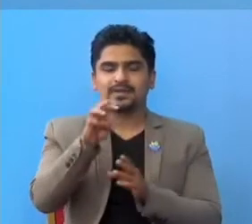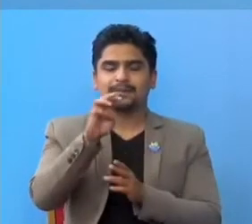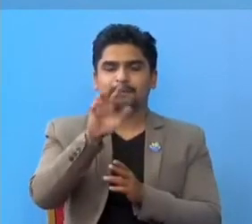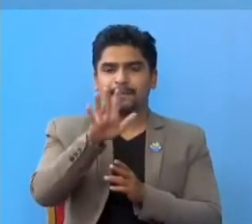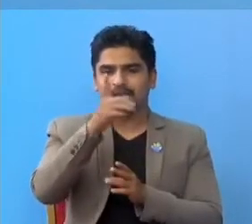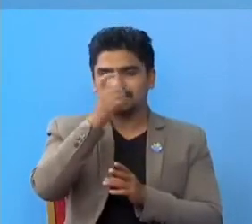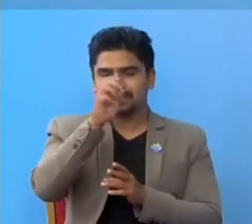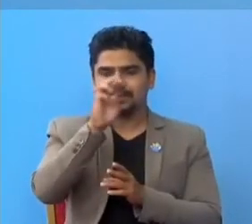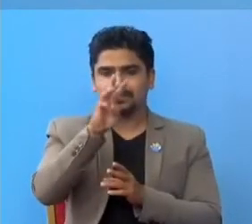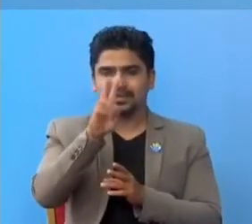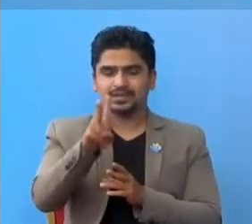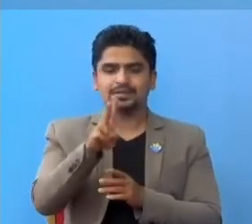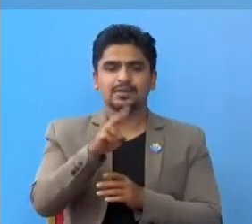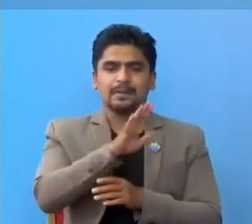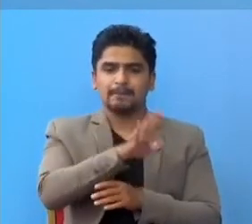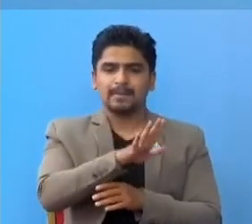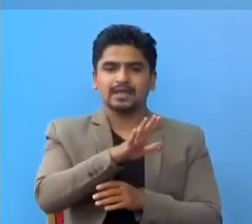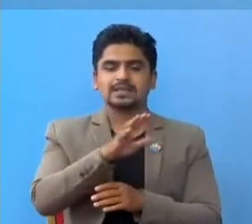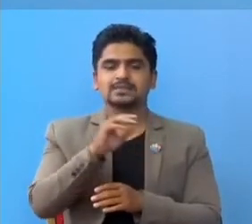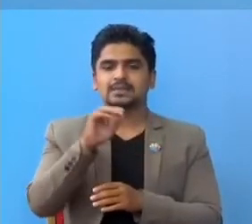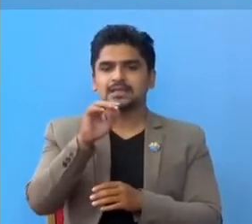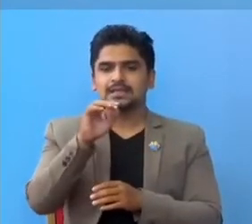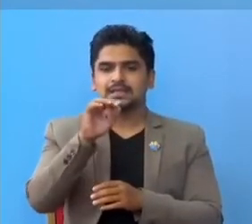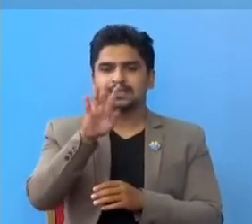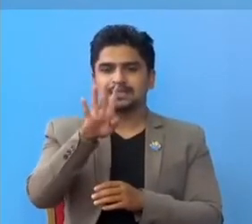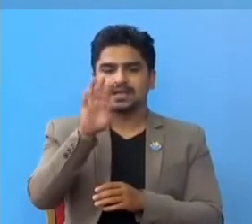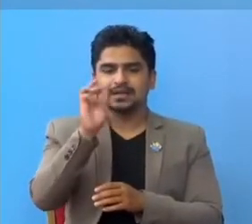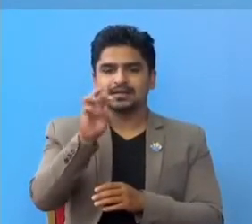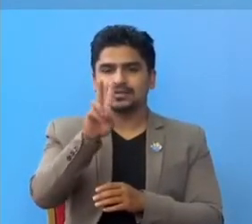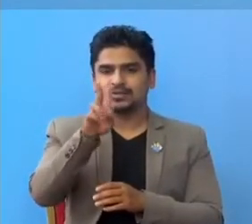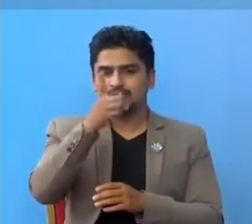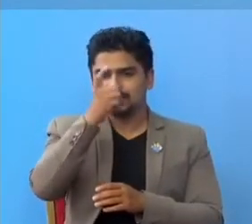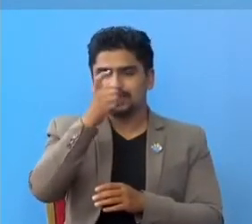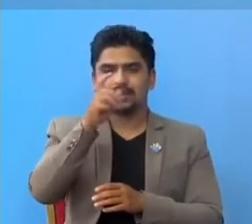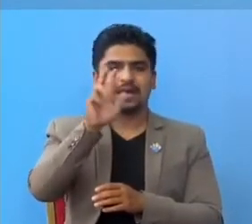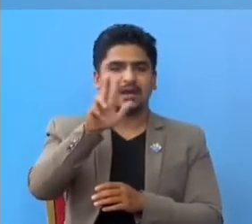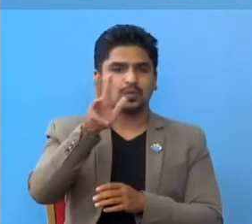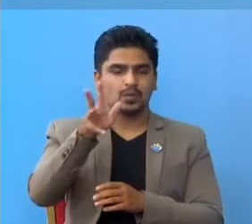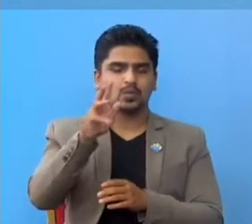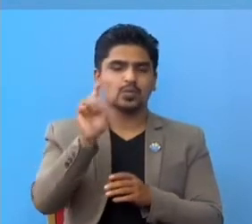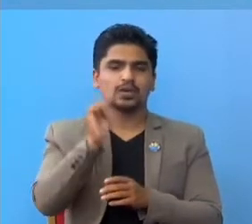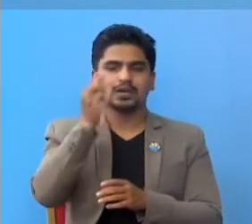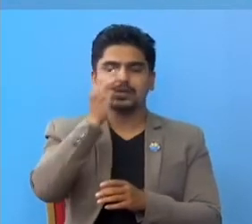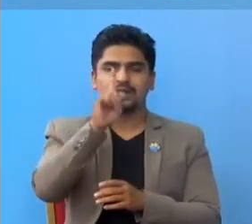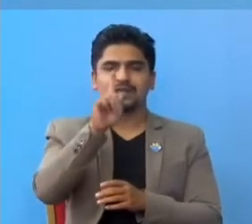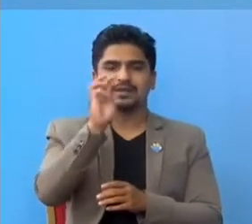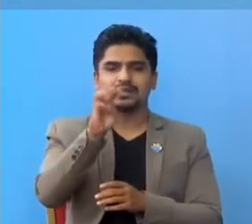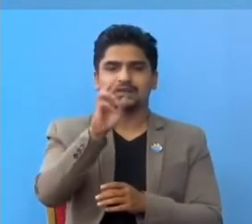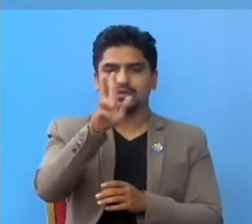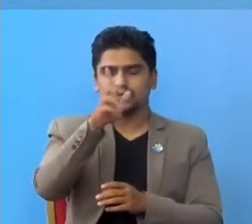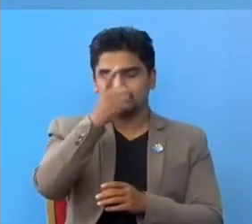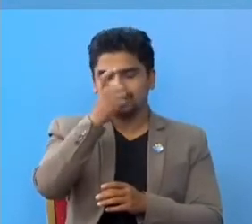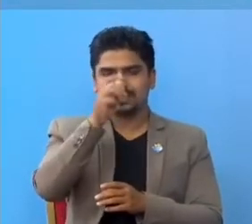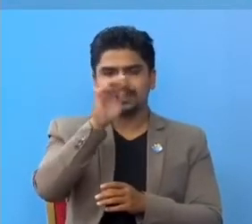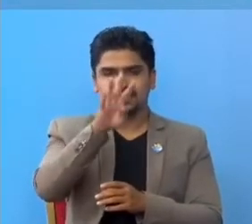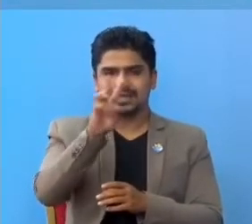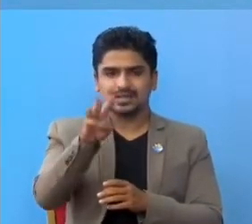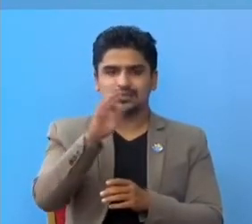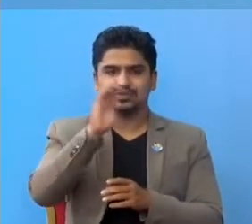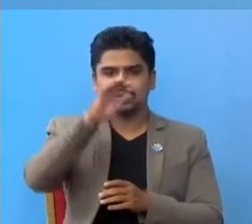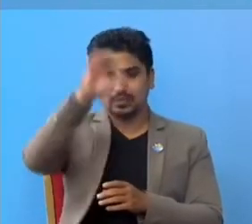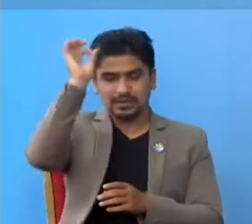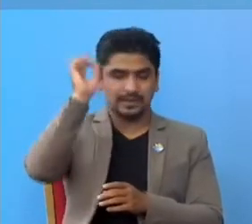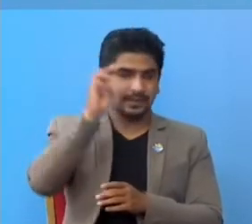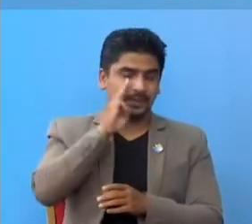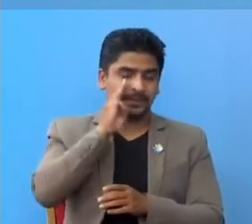-32, प्रदेश पांच 4199, कोडाली प्रदेश 109-43, र शुदुर